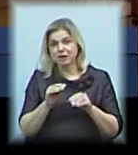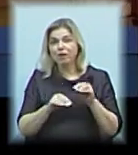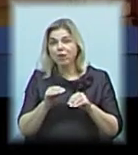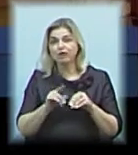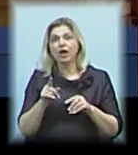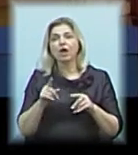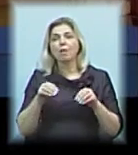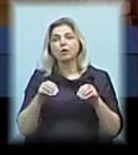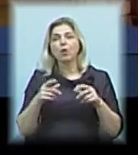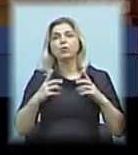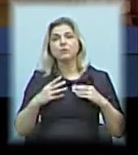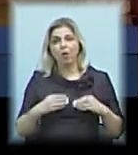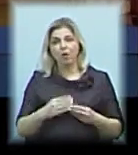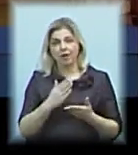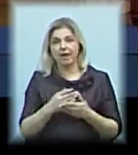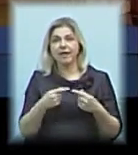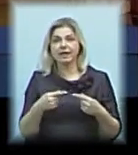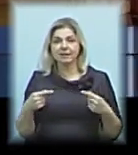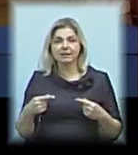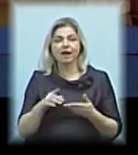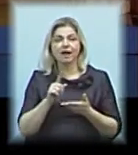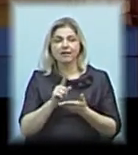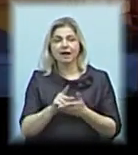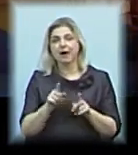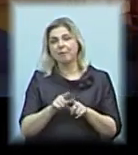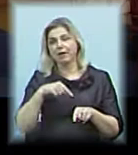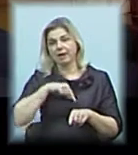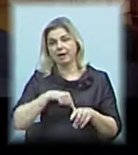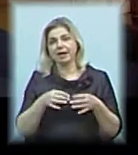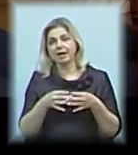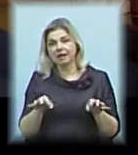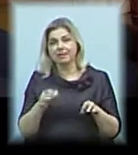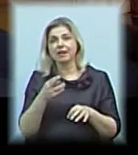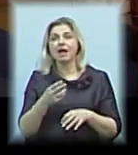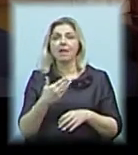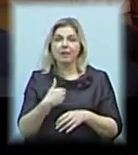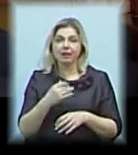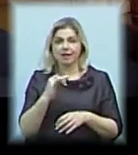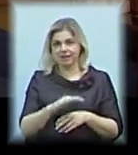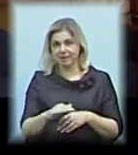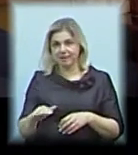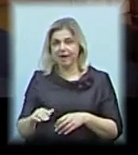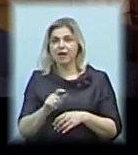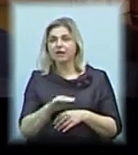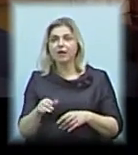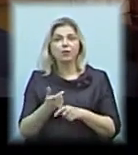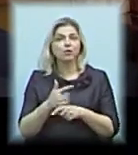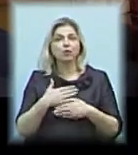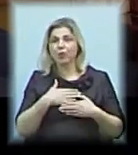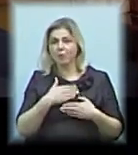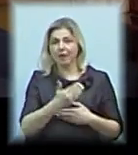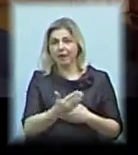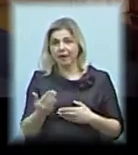і також він є різний. І така релаксація як для мене саме, так і для дітей. Діти дуже полюбляють, їм дуже